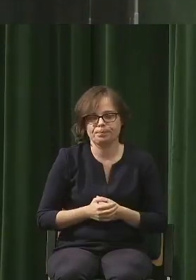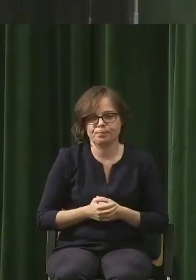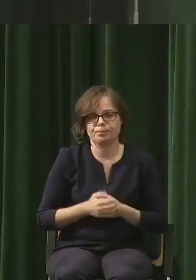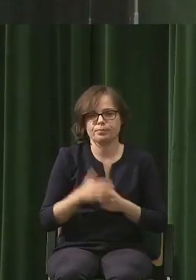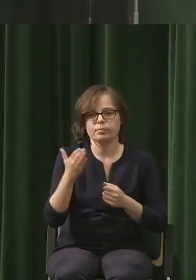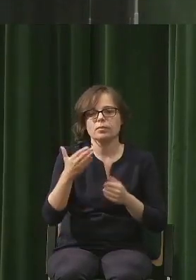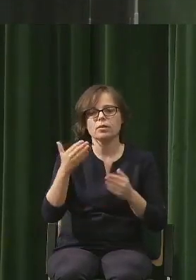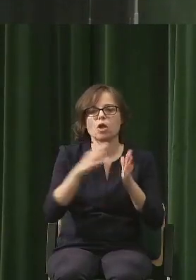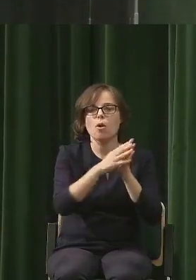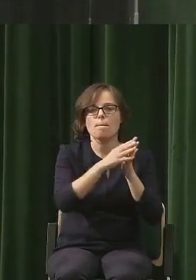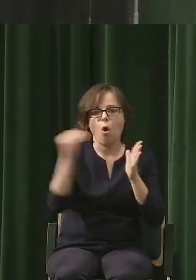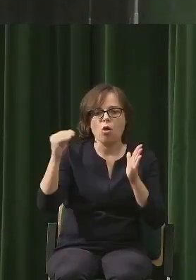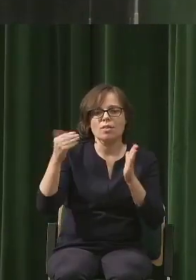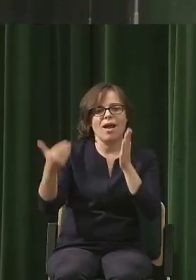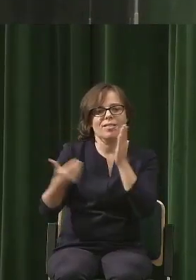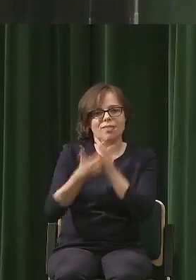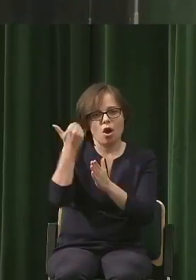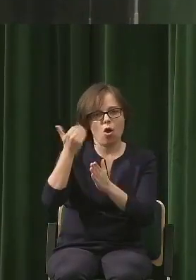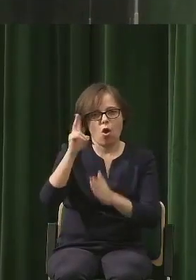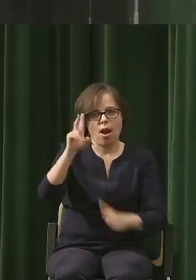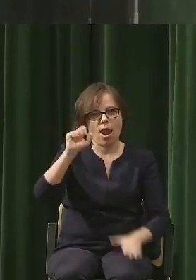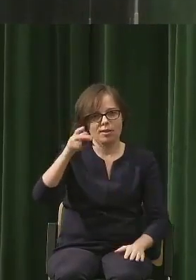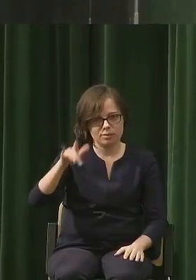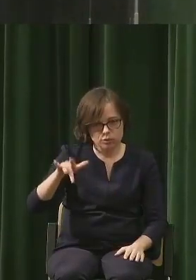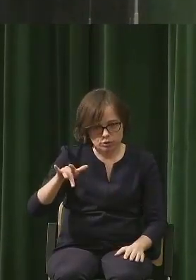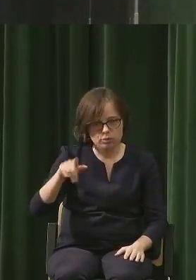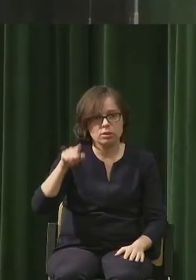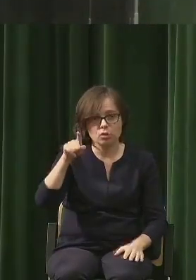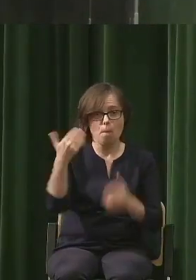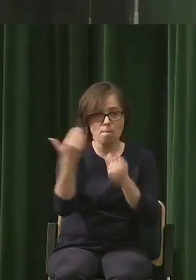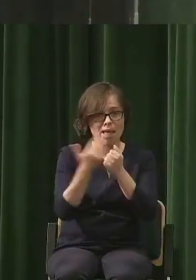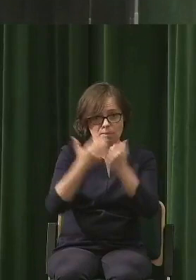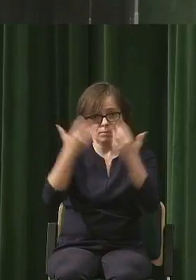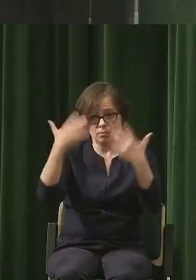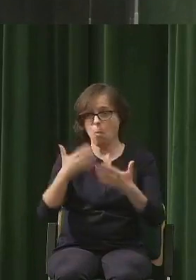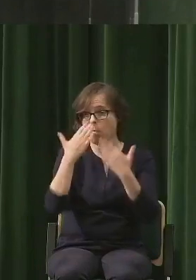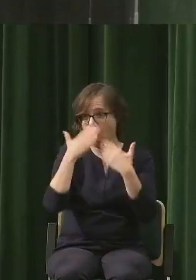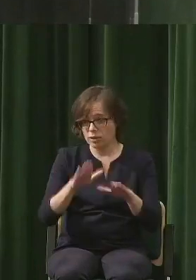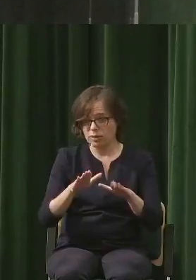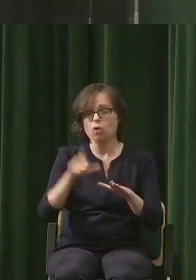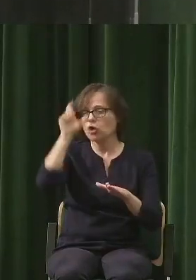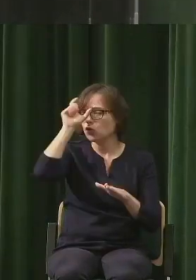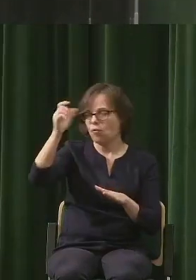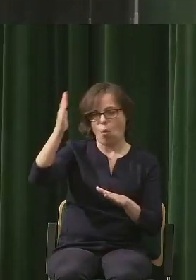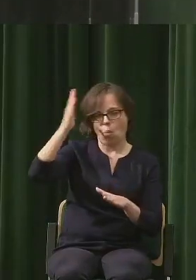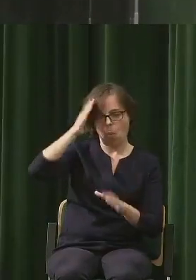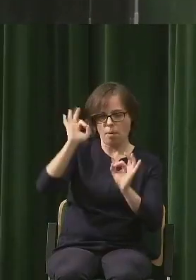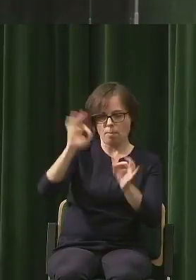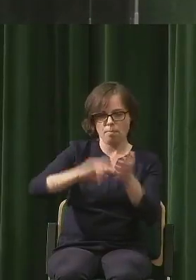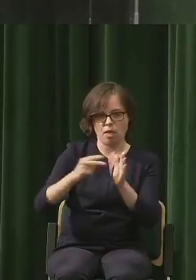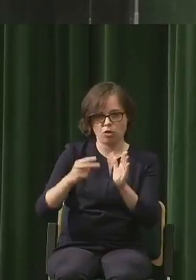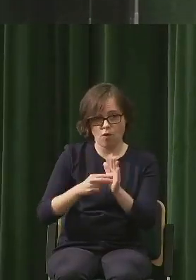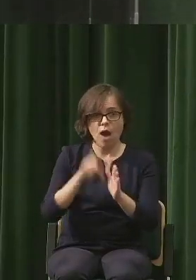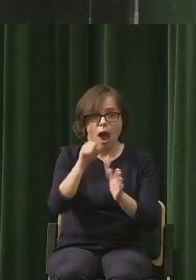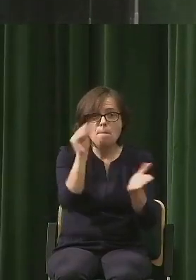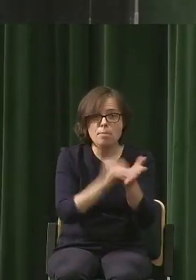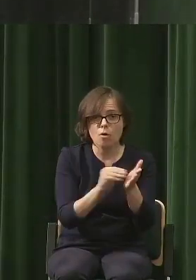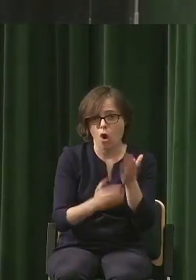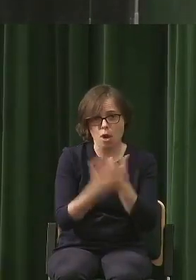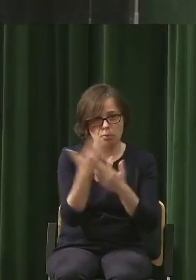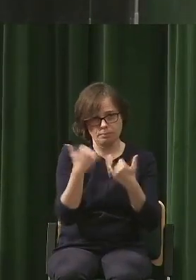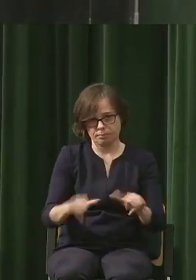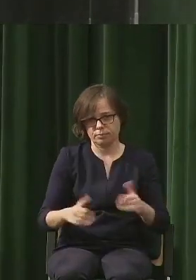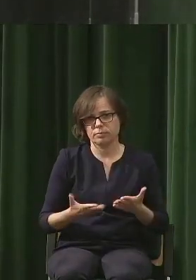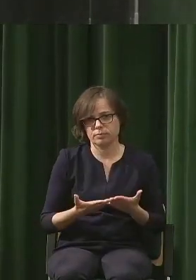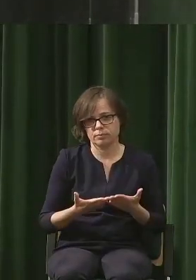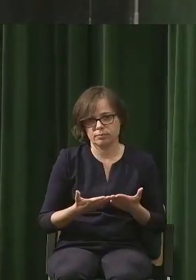neoklasyczny, no to matematycznie pokazywał, że człowiek znakomicie wszystko zaplanuje, a praktyka się okazuje inna, tylko, że gdzieś tam fundamentalnie